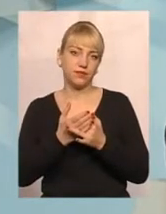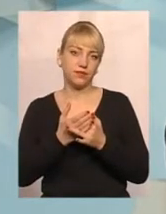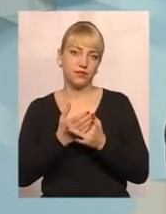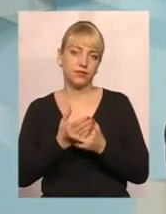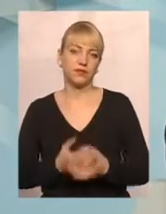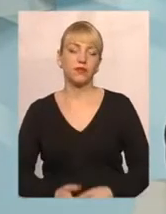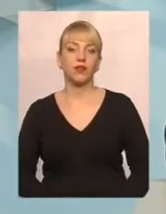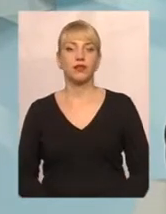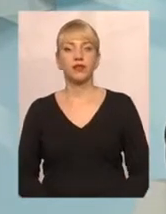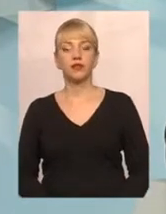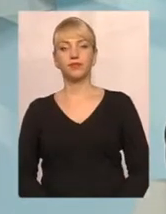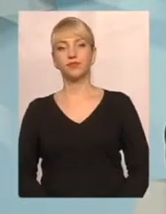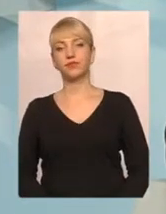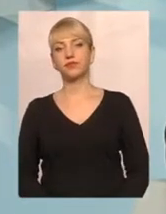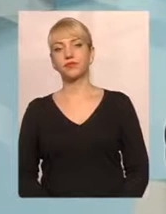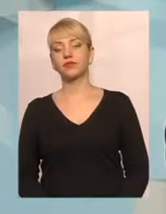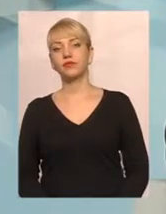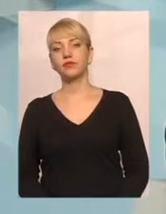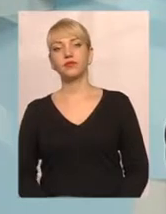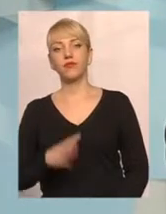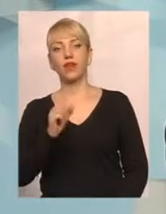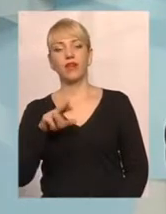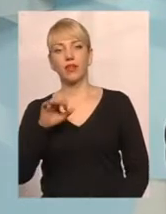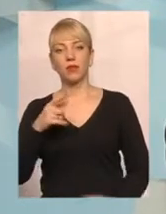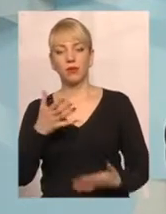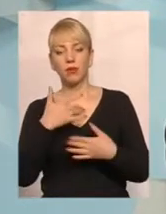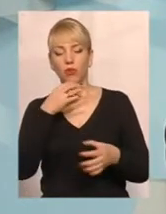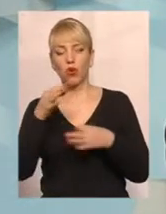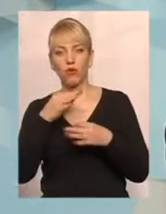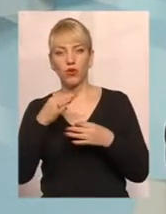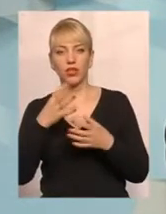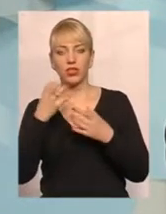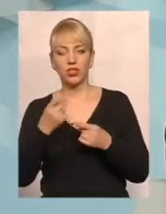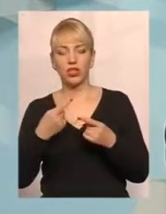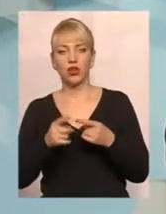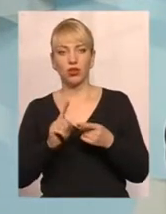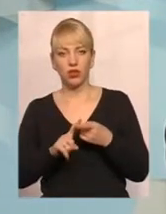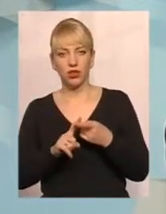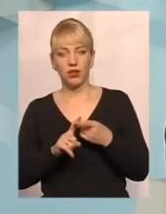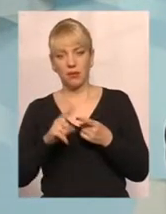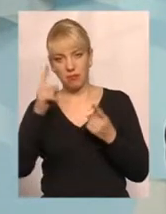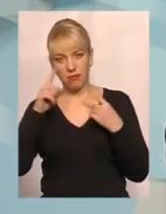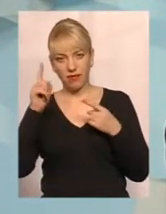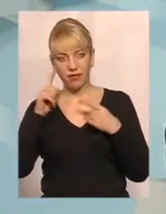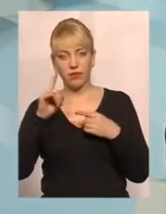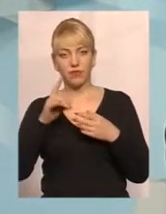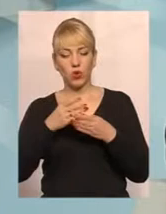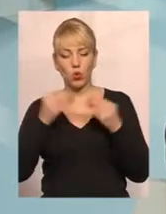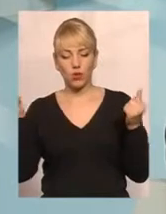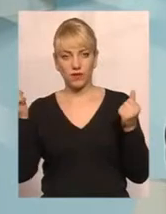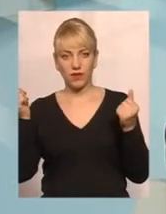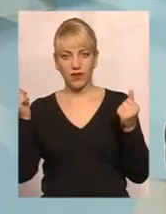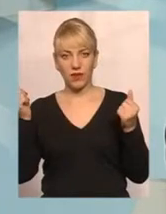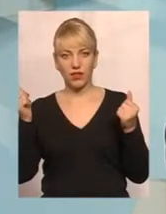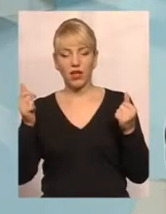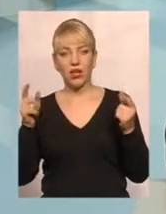Дякую за відповідь. Пане Відомий, по суті, ми проговорили ще о той міф, розвіяли той міф,